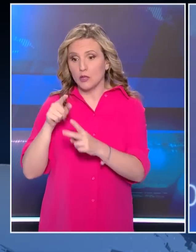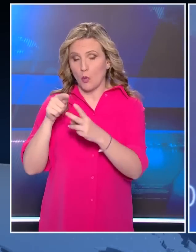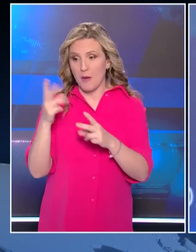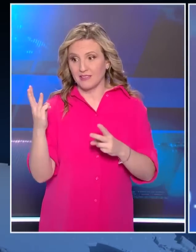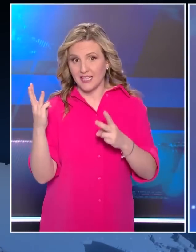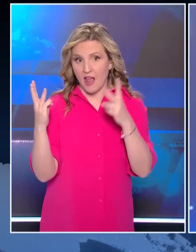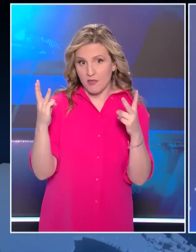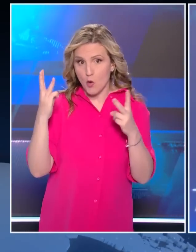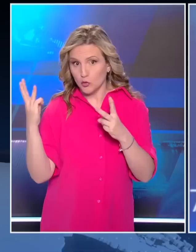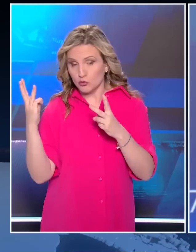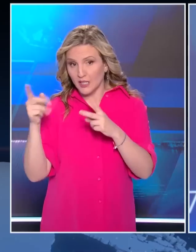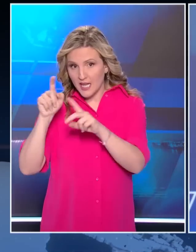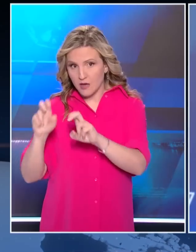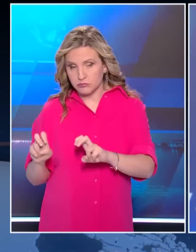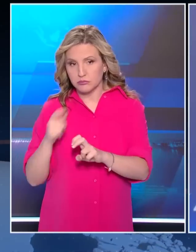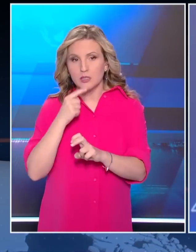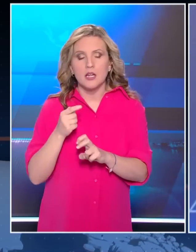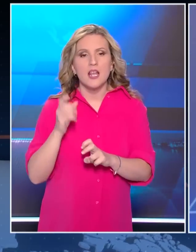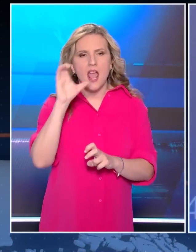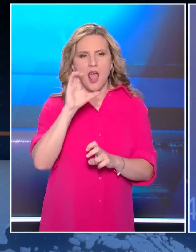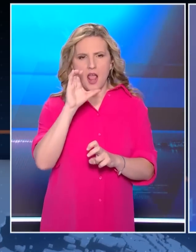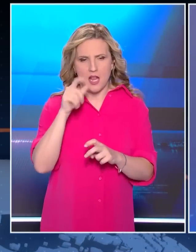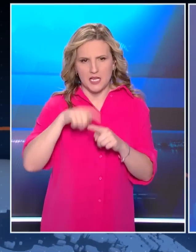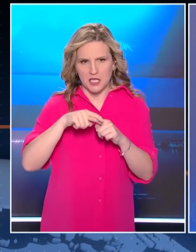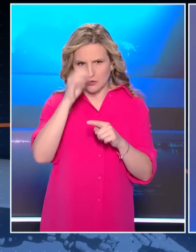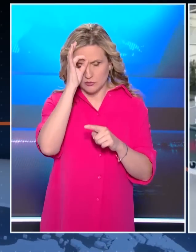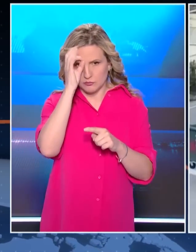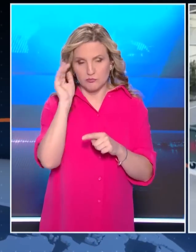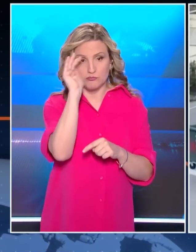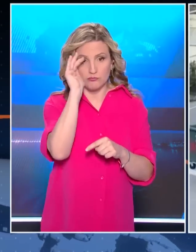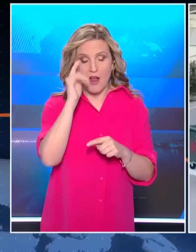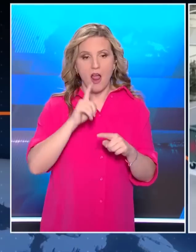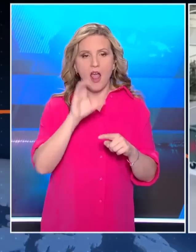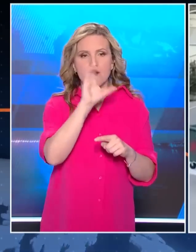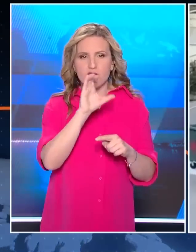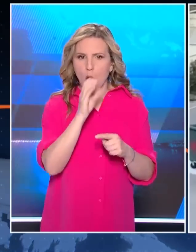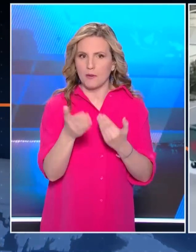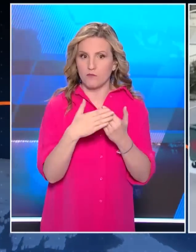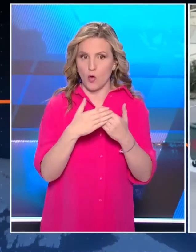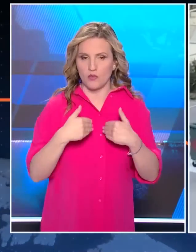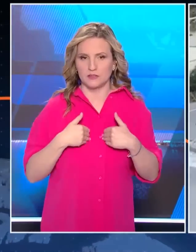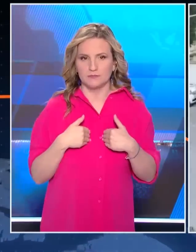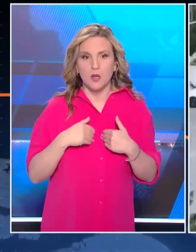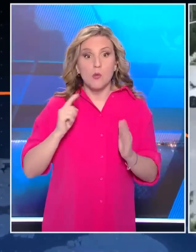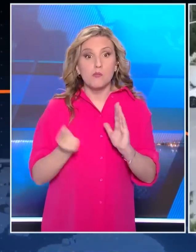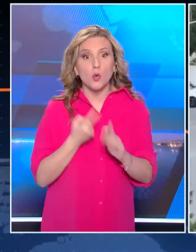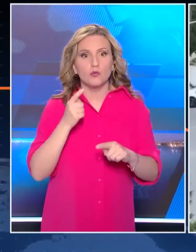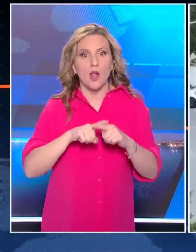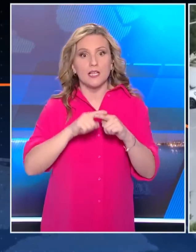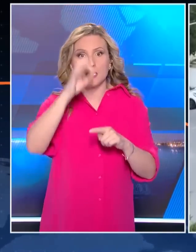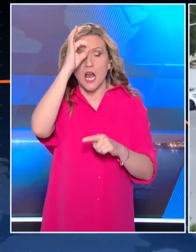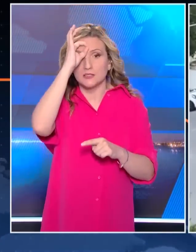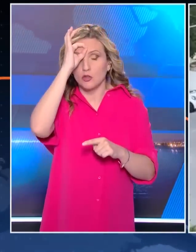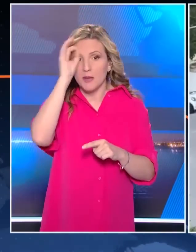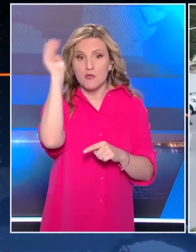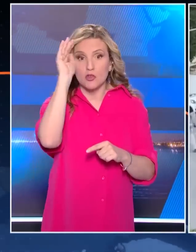δικογραφία. Συνδρομή της Europol ζήτησε η ελληνική αστυνομία. Για πρώτη φορά η ελληνική αστυνομία ζητάει τη συνδρομή